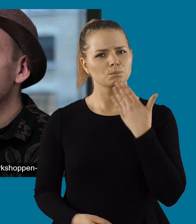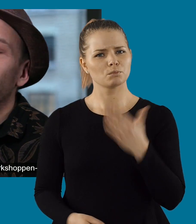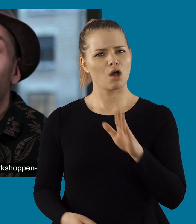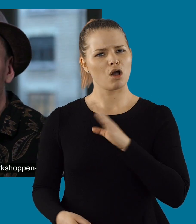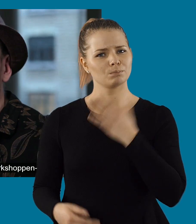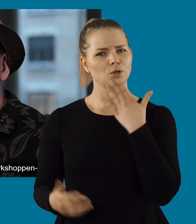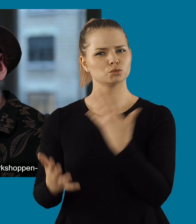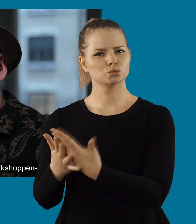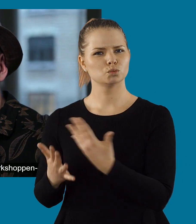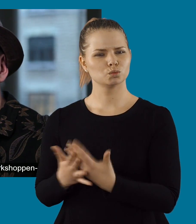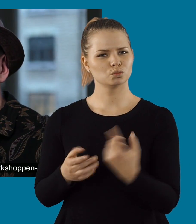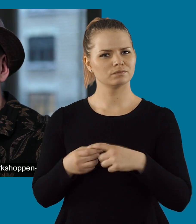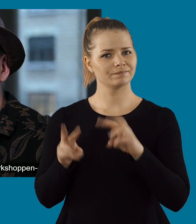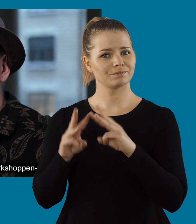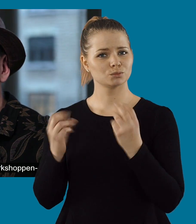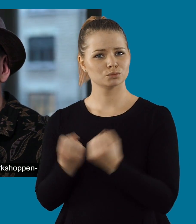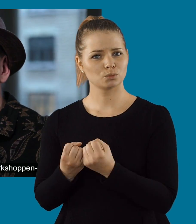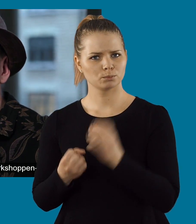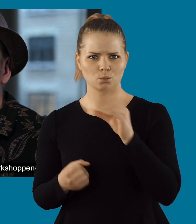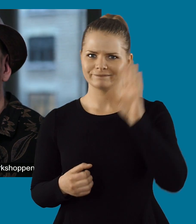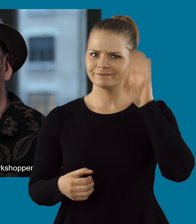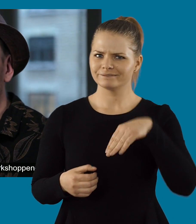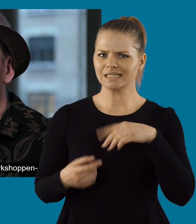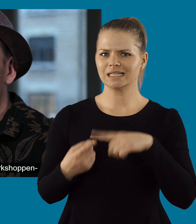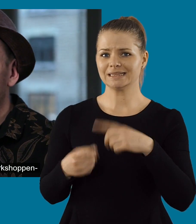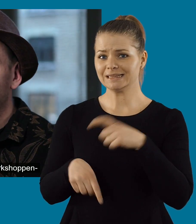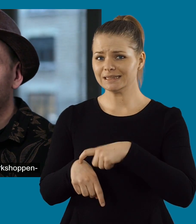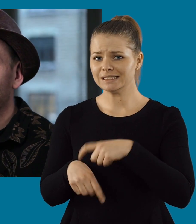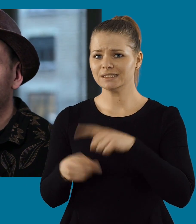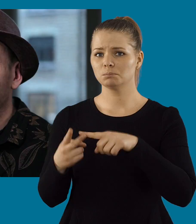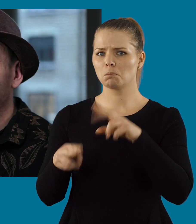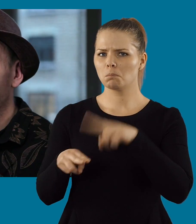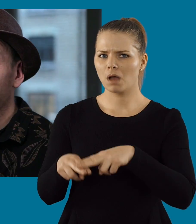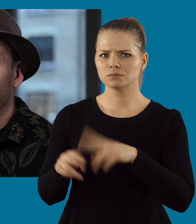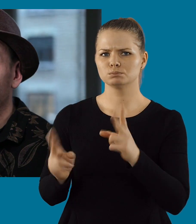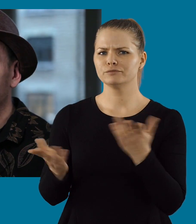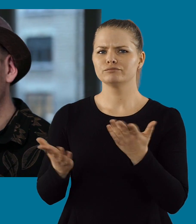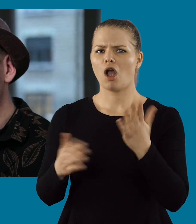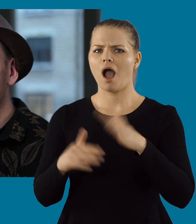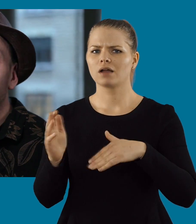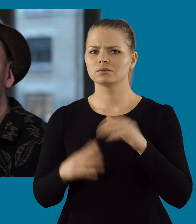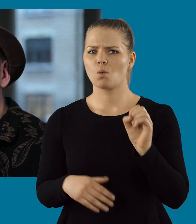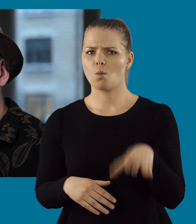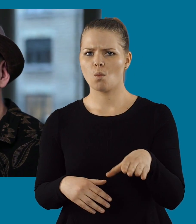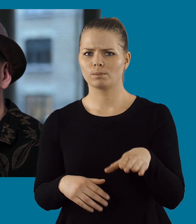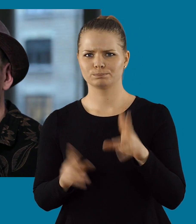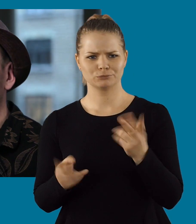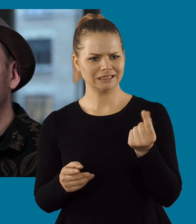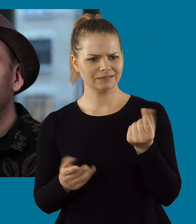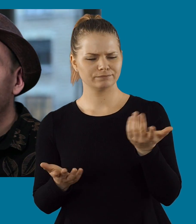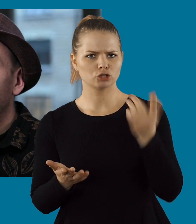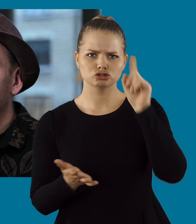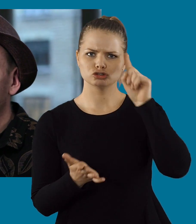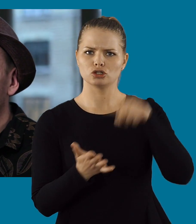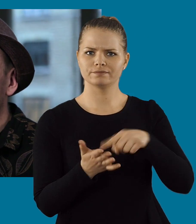Men det är en bra bra struktur kring workshopen. Så att man vet tider, plats,